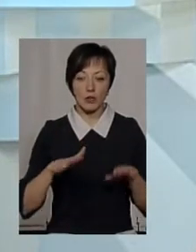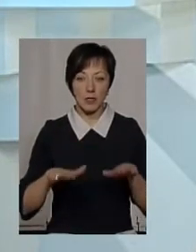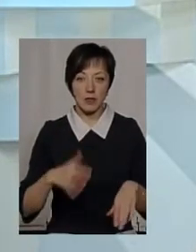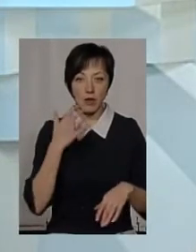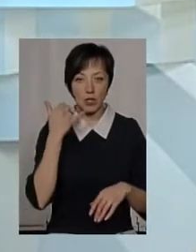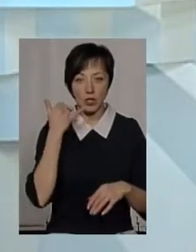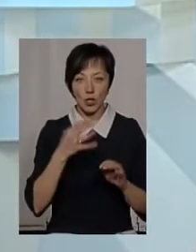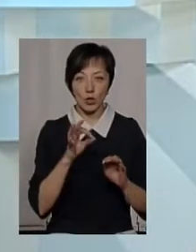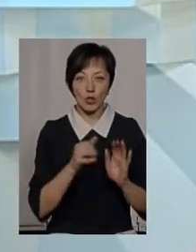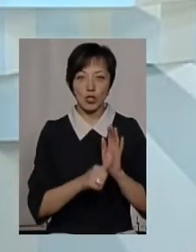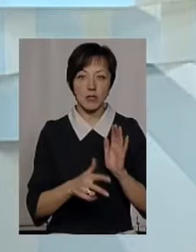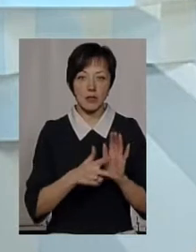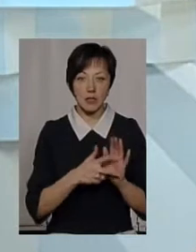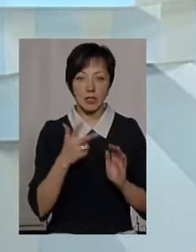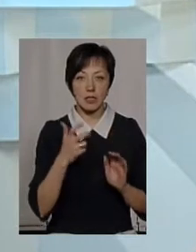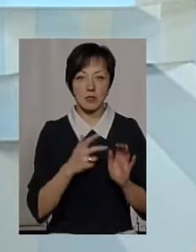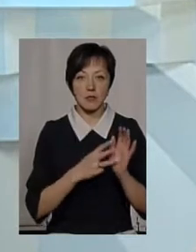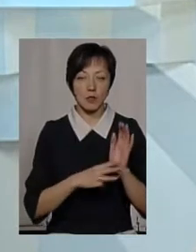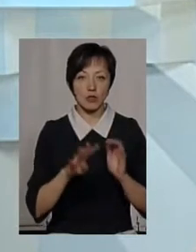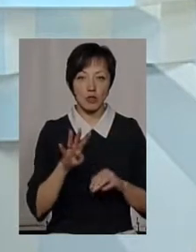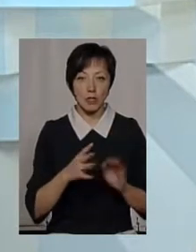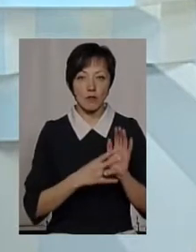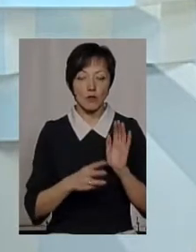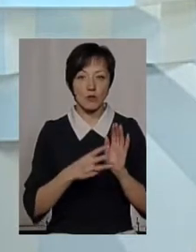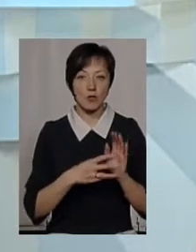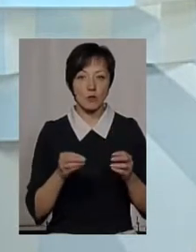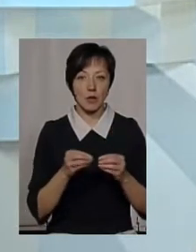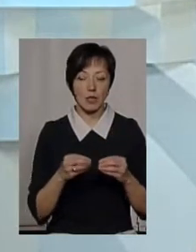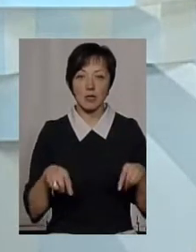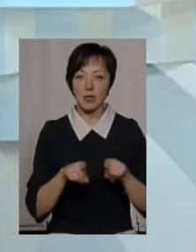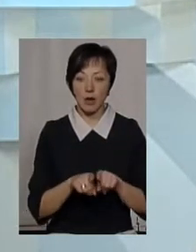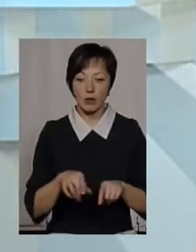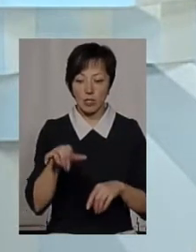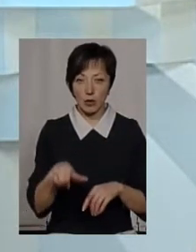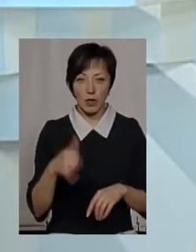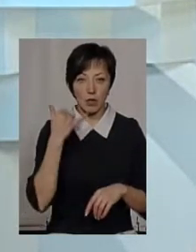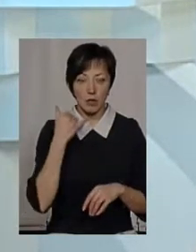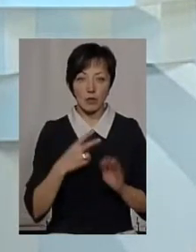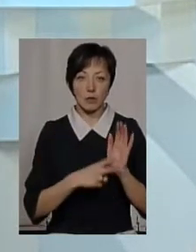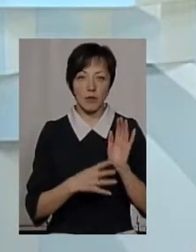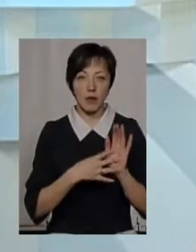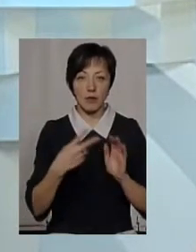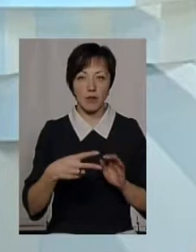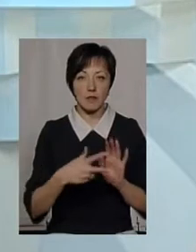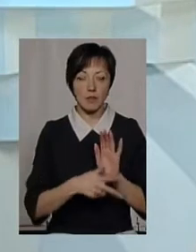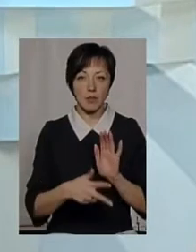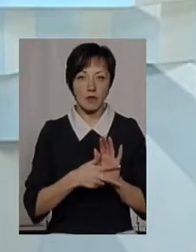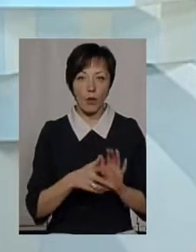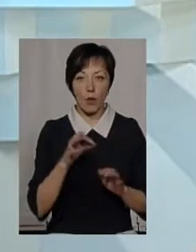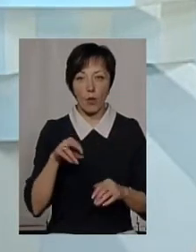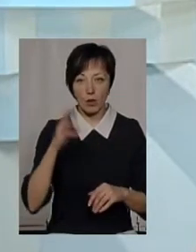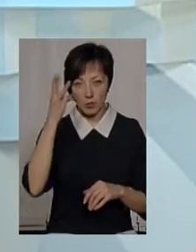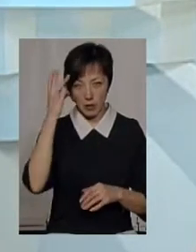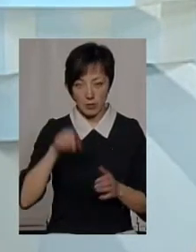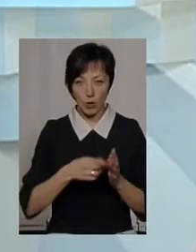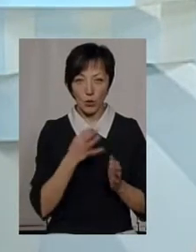місцева гаряча лінія – 068 384 98 10. Також таціонарний телефон 79 20 88, код